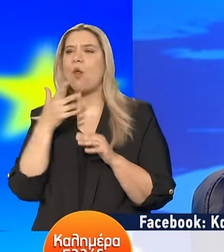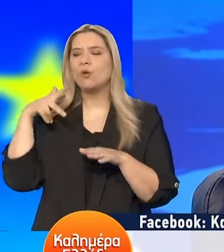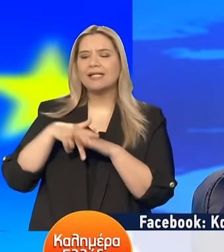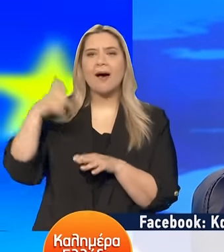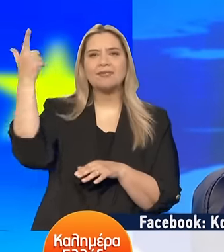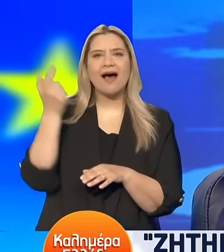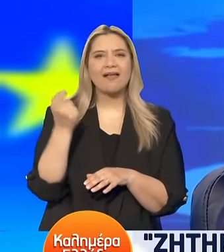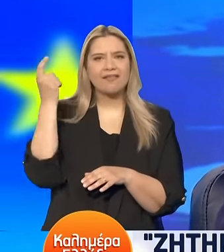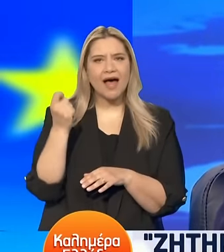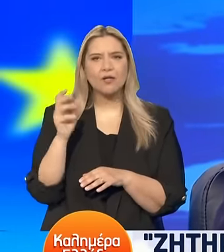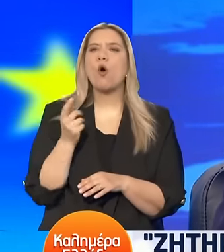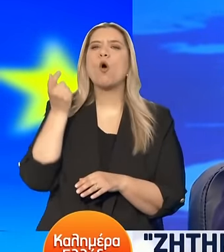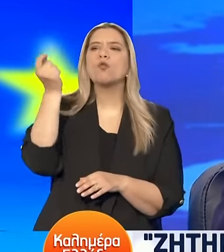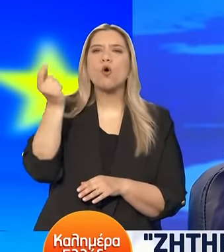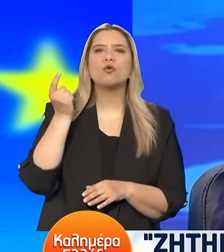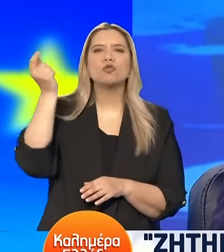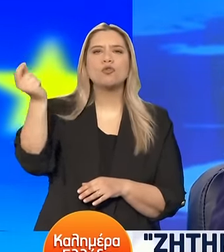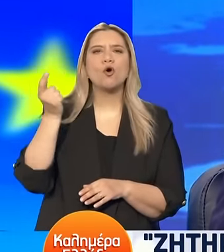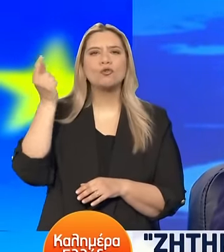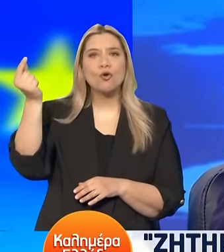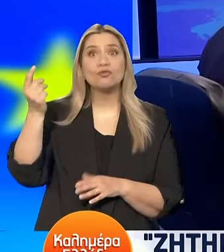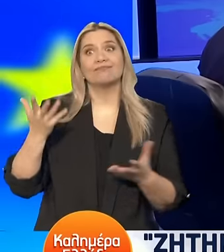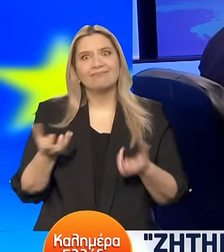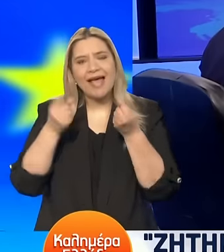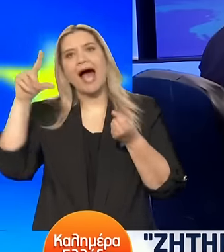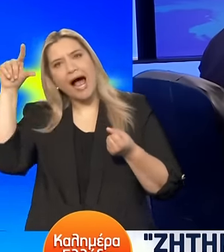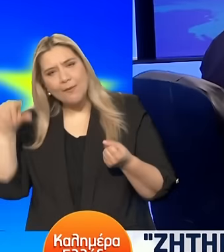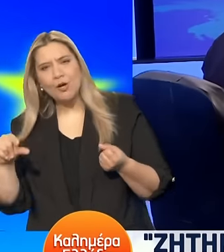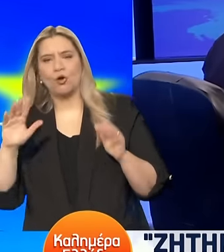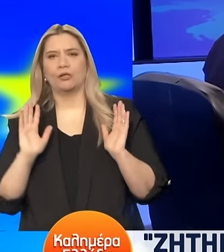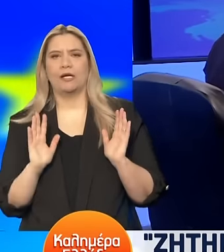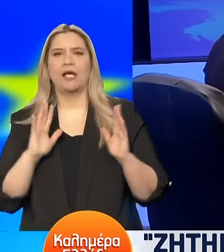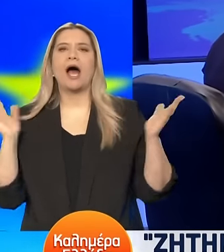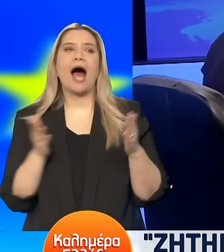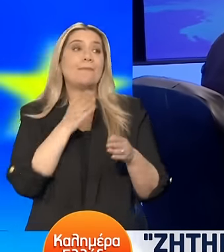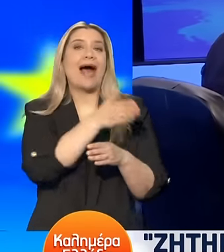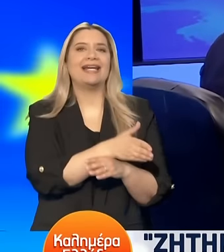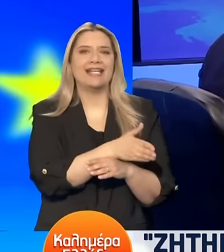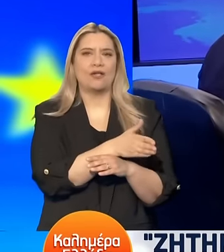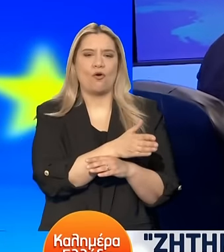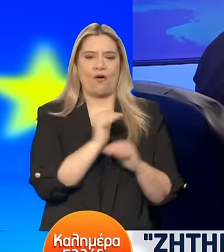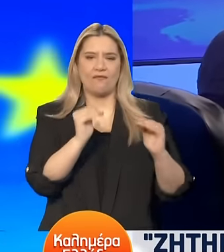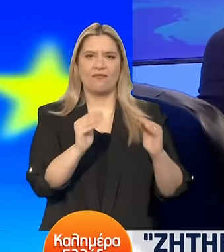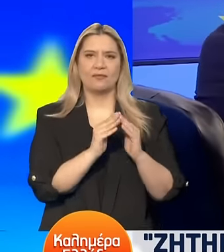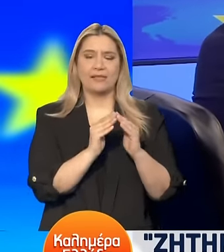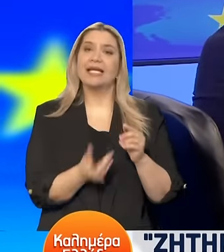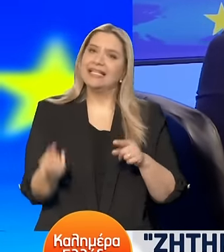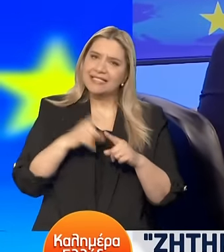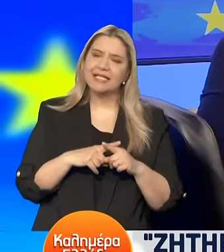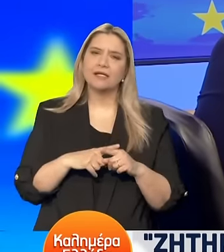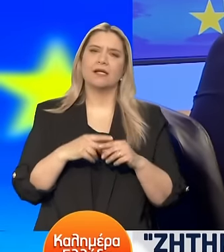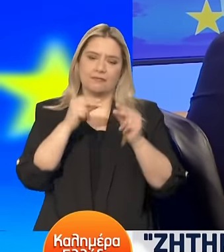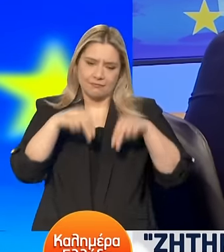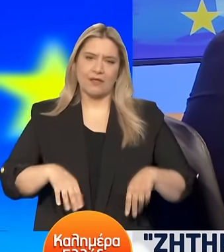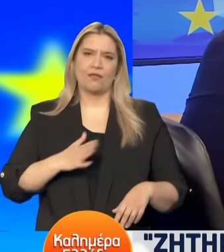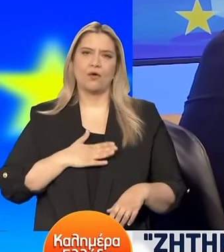Μια δόση στεγαστικού δανείου Η οποία είναι χαμηλότερη από ό,τι θα πλήρωναν Εάν νίκαιαζαν το ίδιο σπίτι Και το σπίτι τους μένει τελικά Εμείς αυτή τη στιγμή